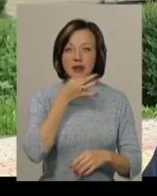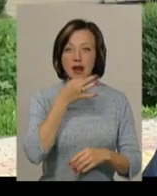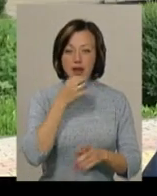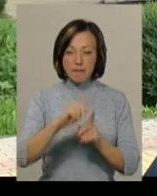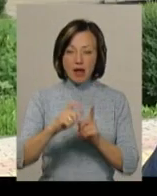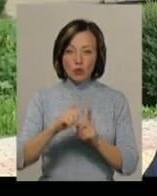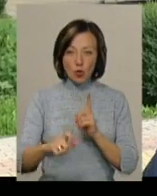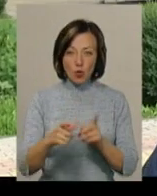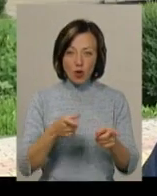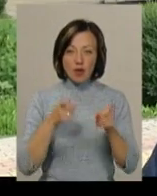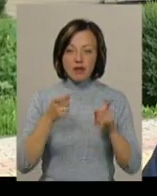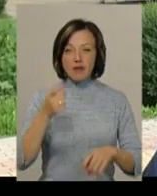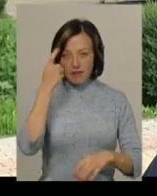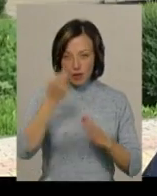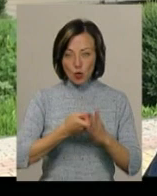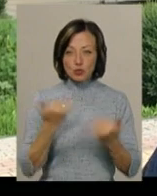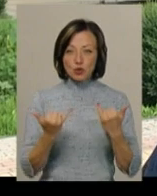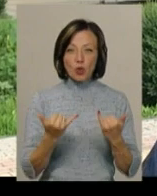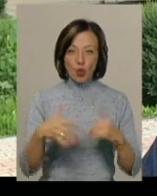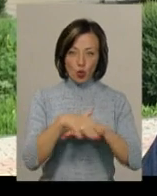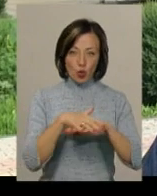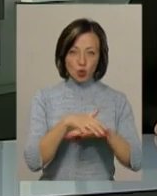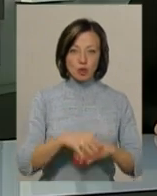патронів, які відомі сьогодні людству».